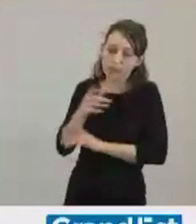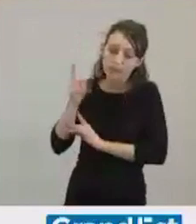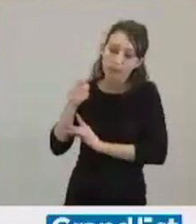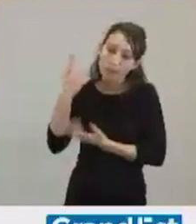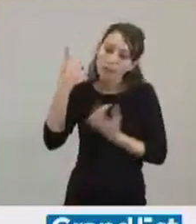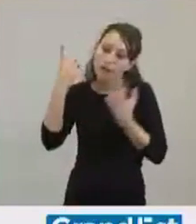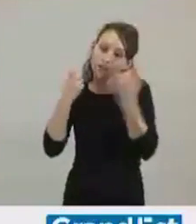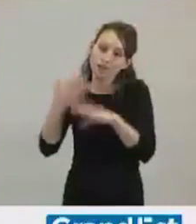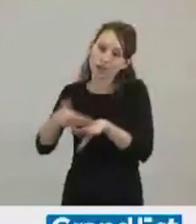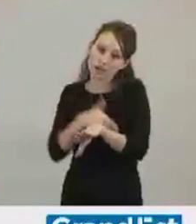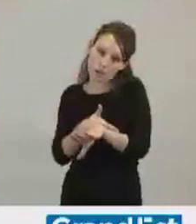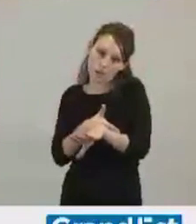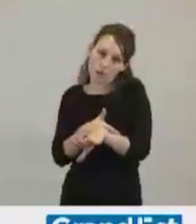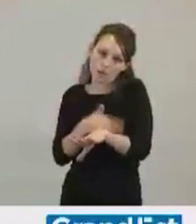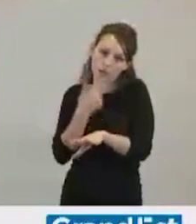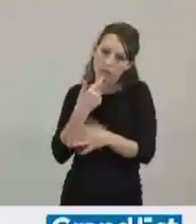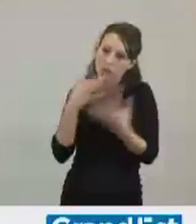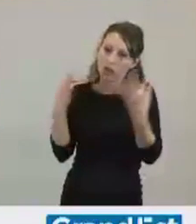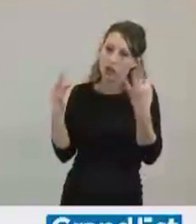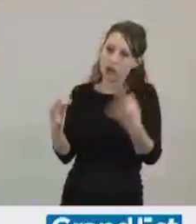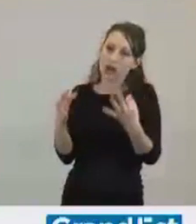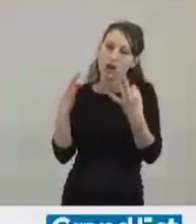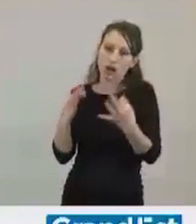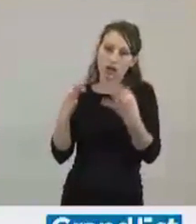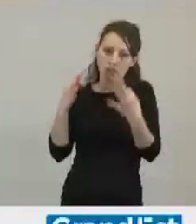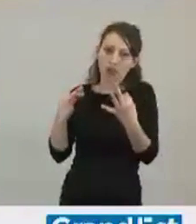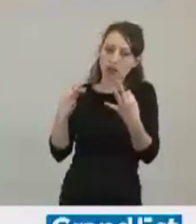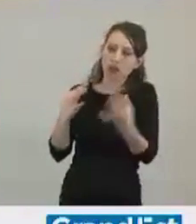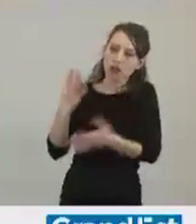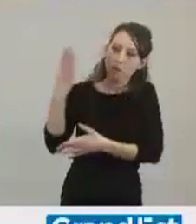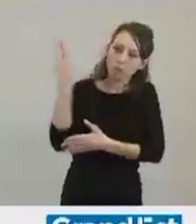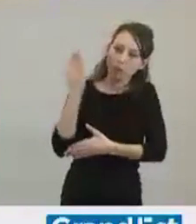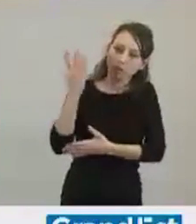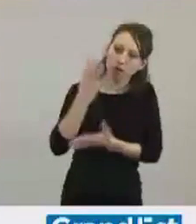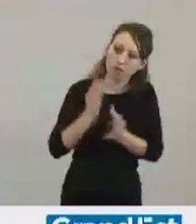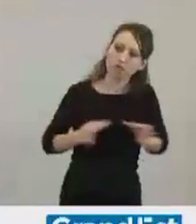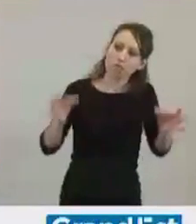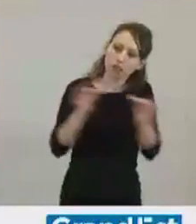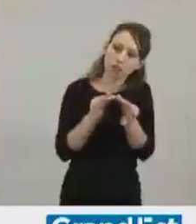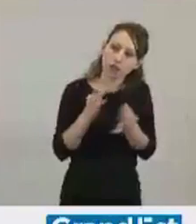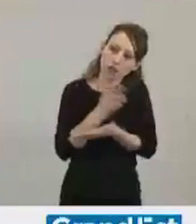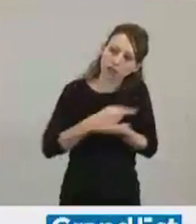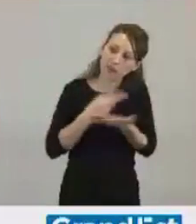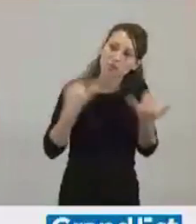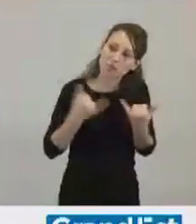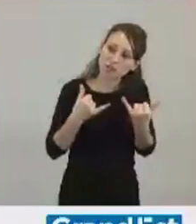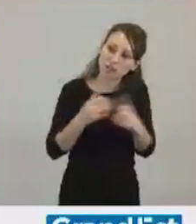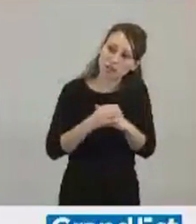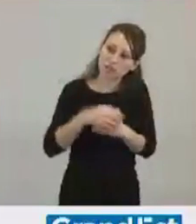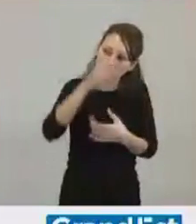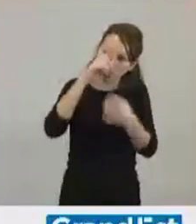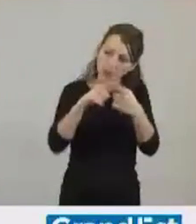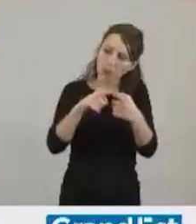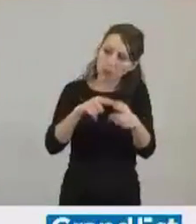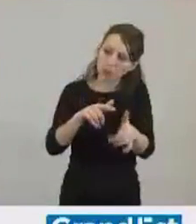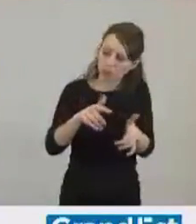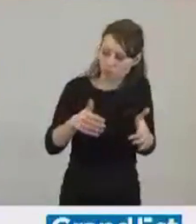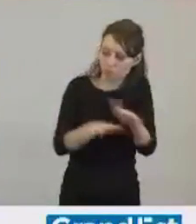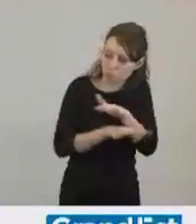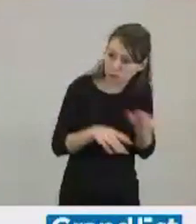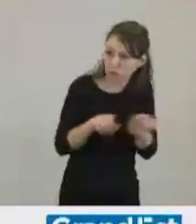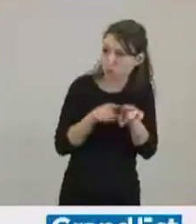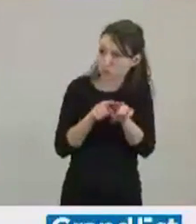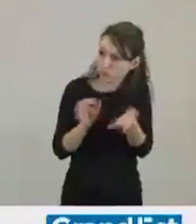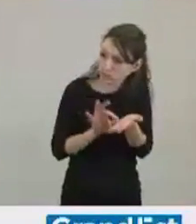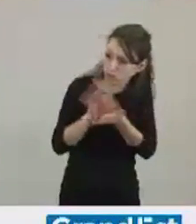fondamentaux, premiers, stratégiques de notre territoire et de notre collectivité. Évidemment que, quel que soit le projet,